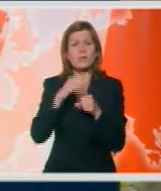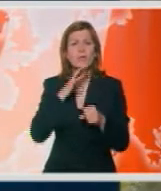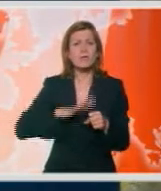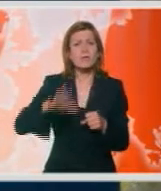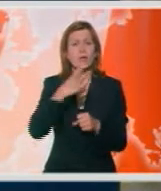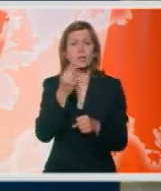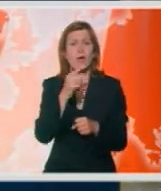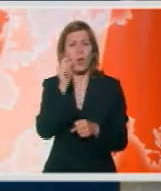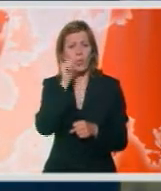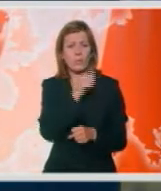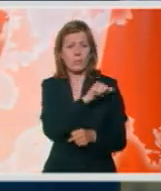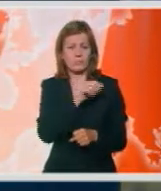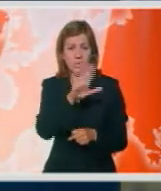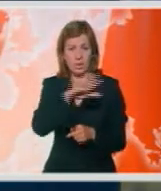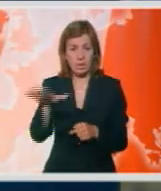generaciju u Kambođi.